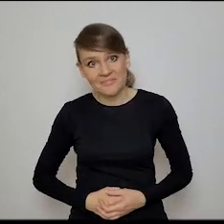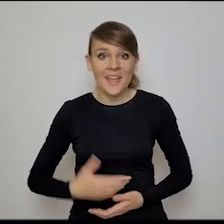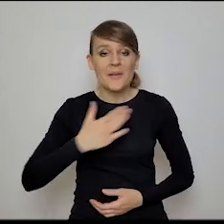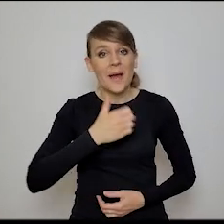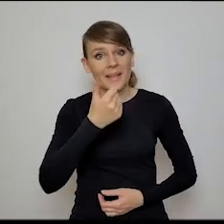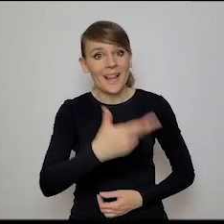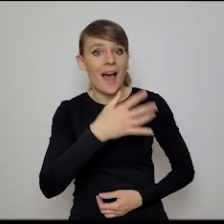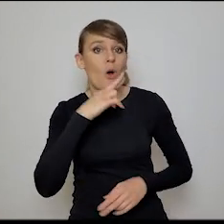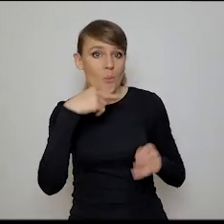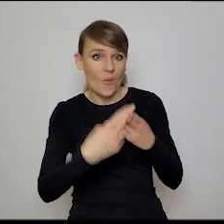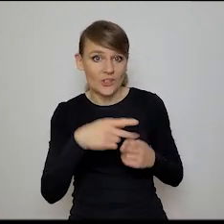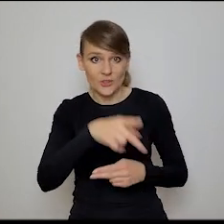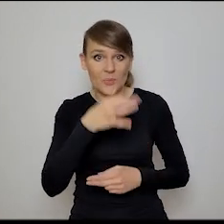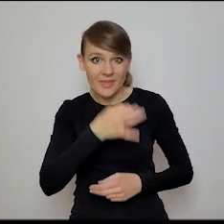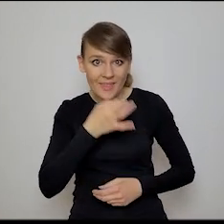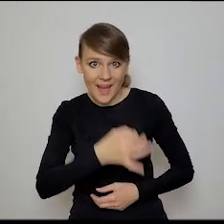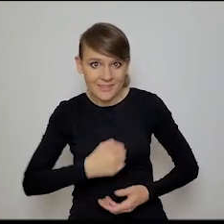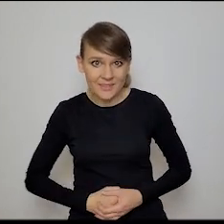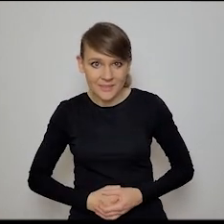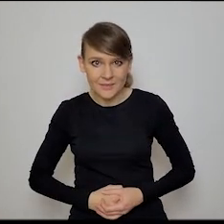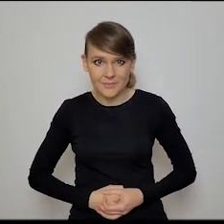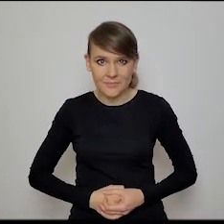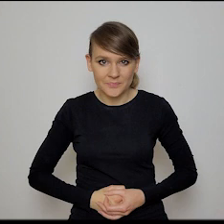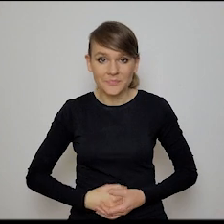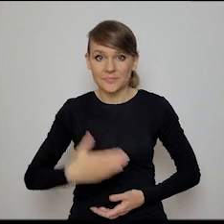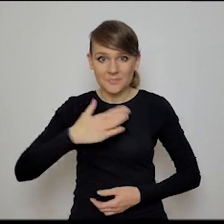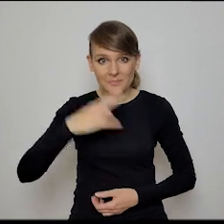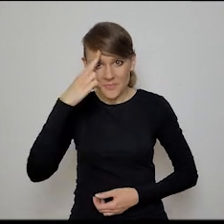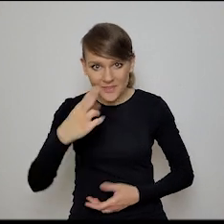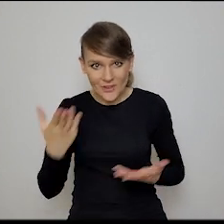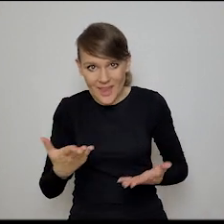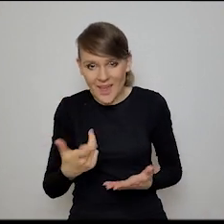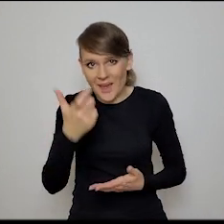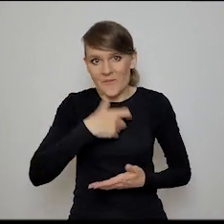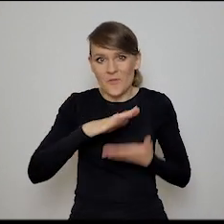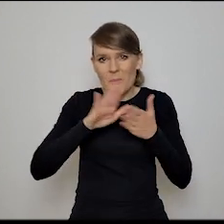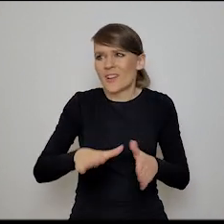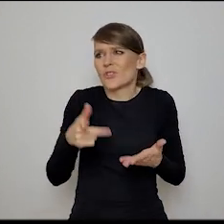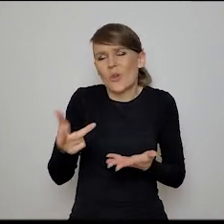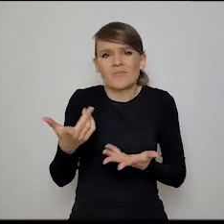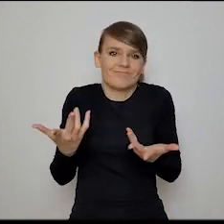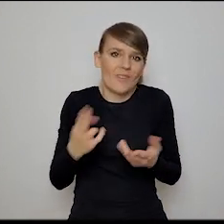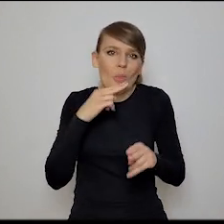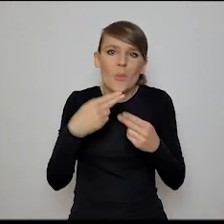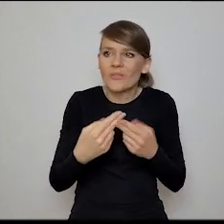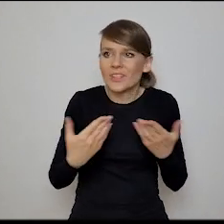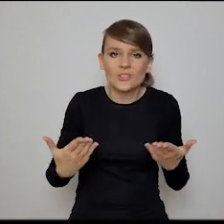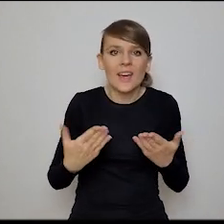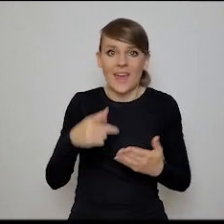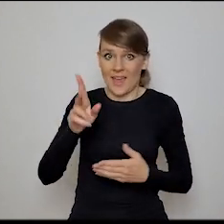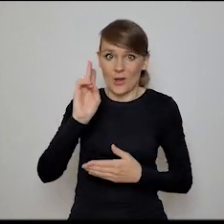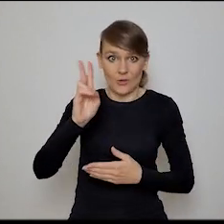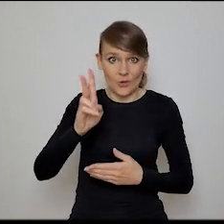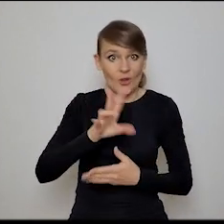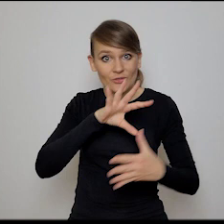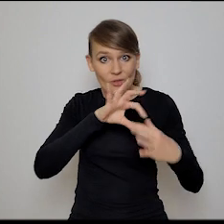takich może mało górnolotnych, a bardziej takich down to earth. Mam nadzieję, mi wybaczysz. To znaczy, jeśli ludzie związani jakoś z